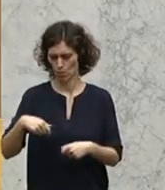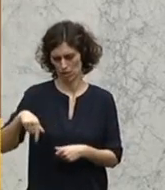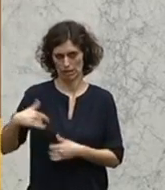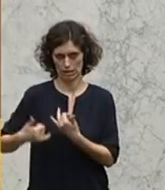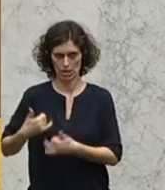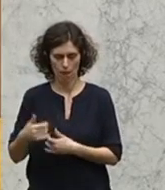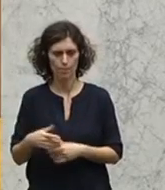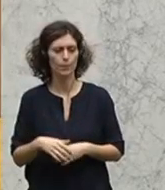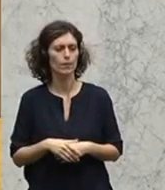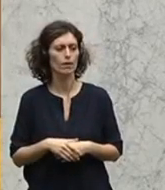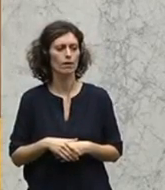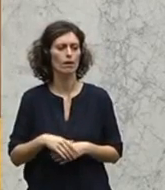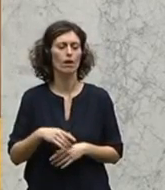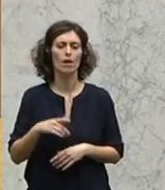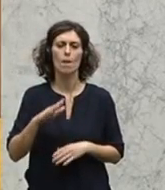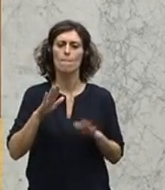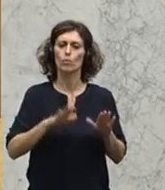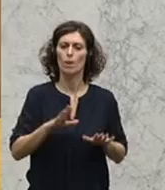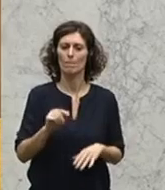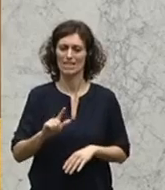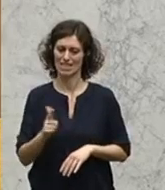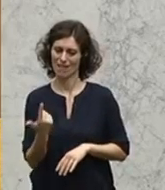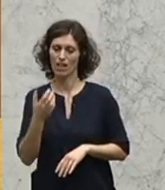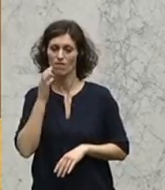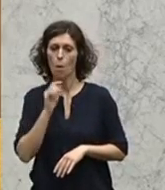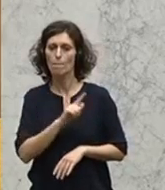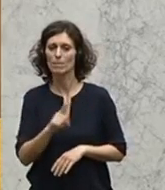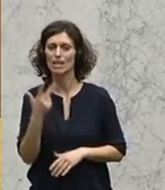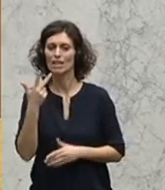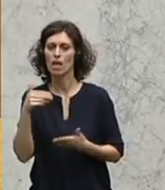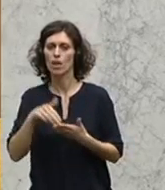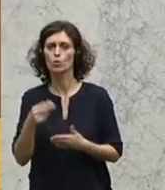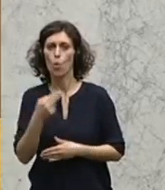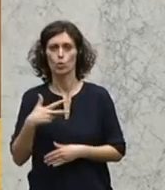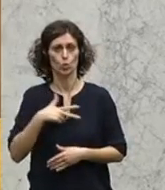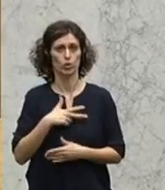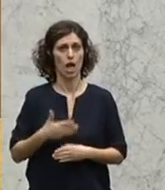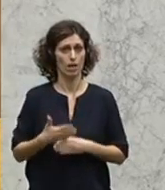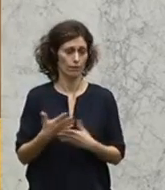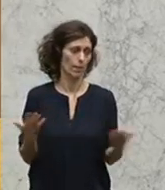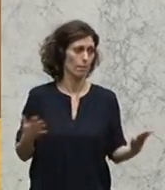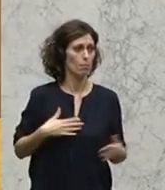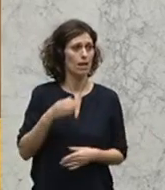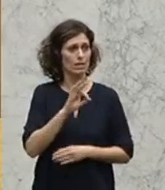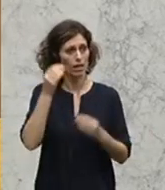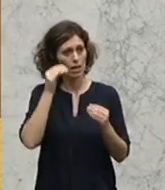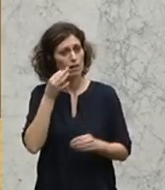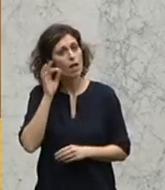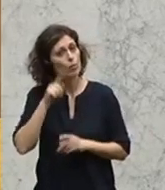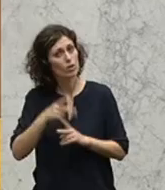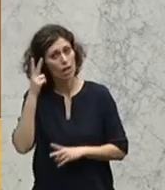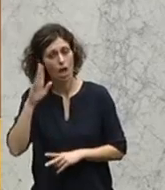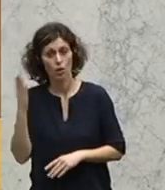Jahres, Muslime mit Zweitfrau bis zu 3.000 Euro Sozialhilfe. Meine sehr geehrten Damen und Herren, das